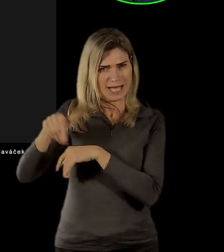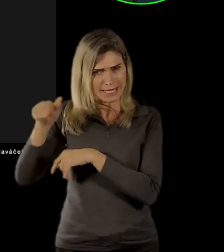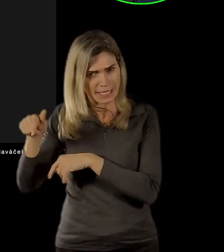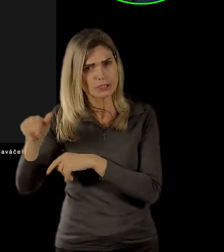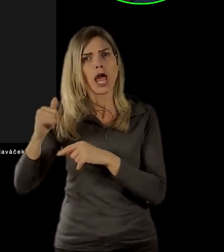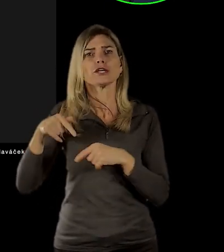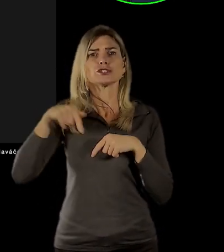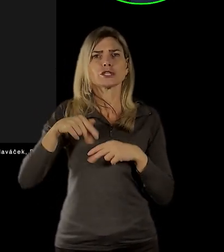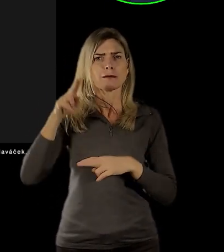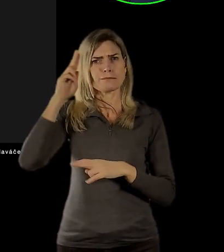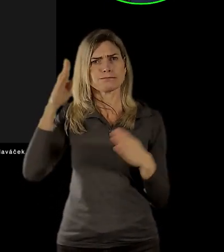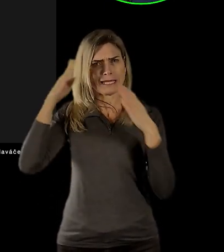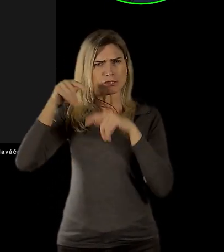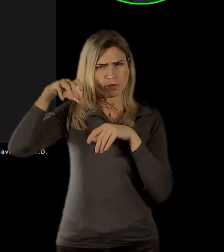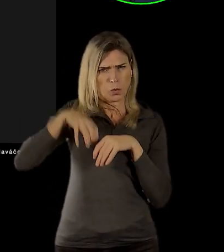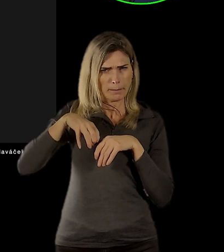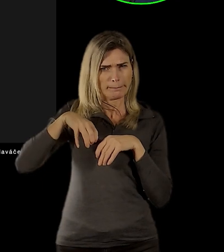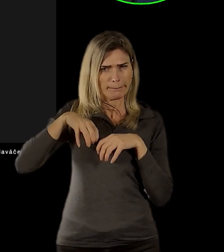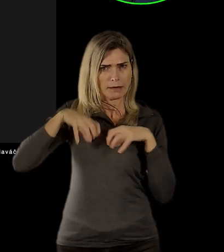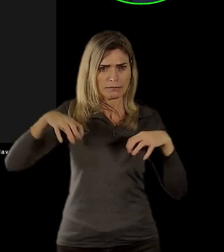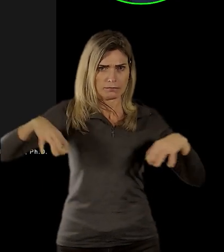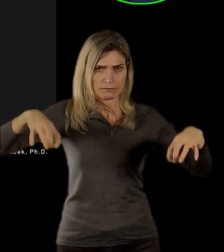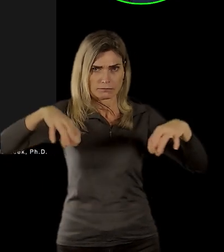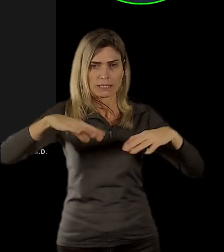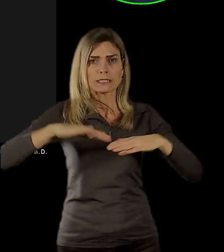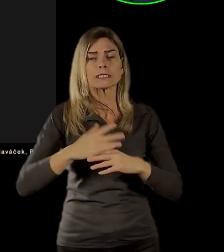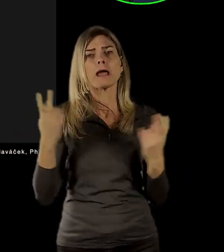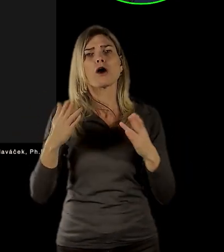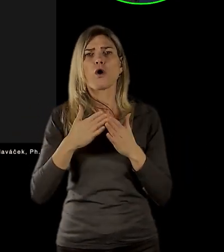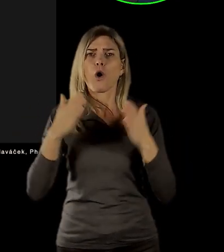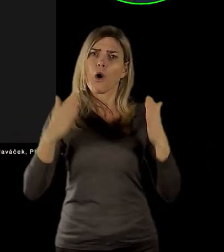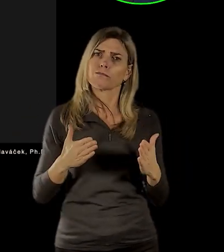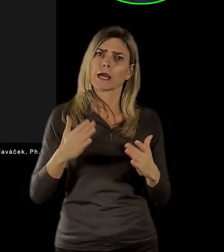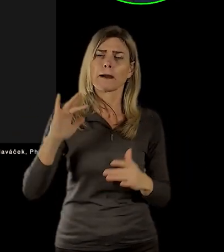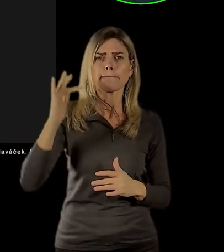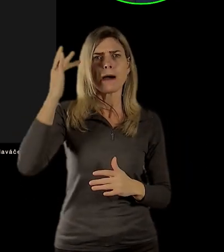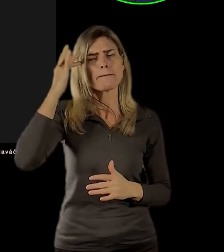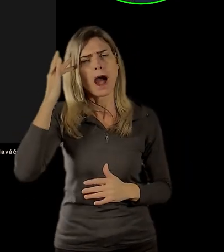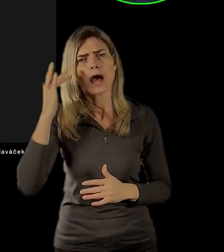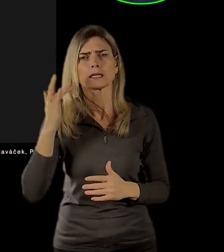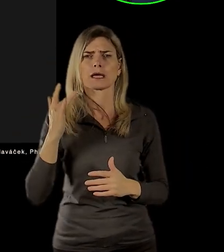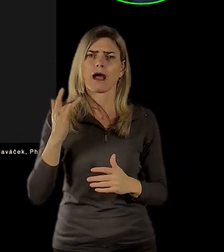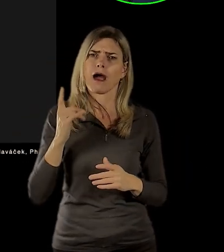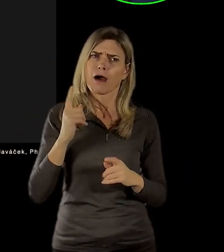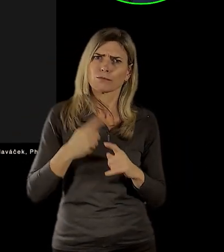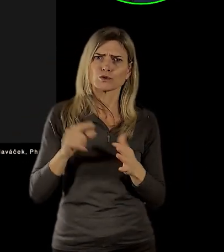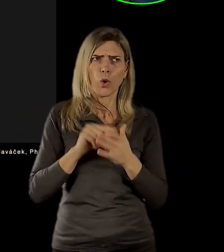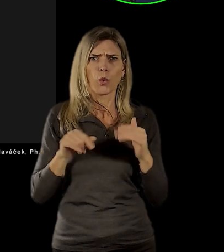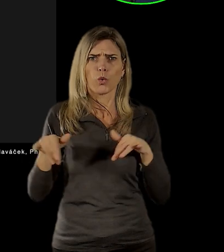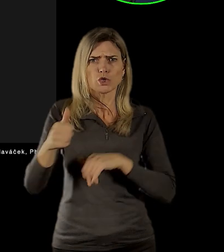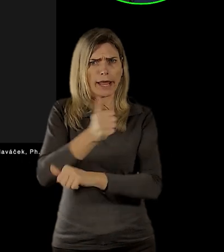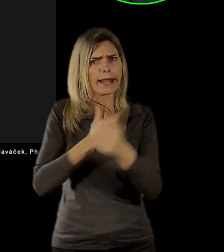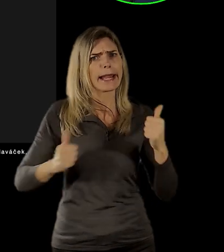Pražské nejsou jenom nějakým památkovým objektem anebo místem, kde se míhají úředníci, ale jsou to také ty